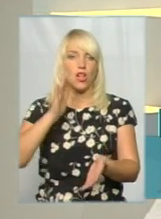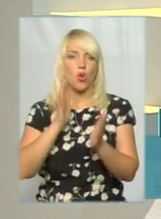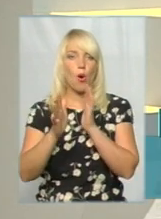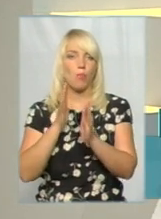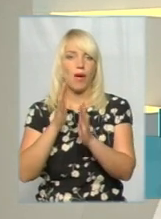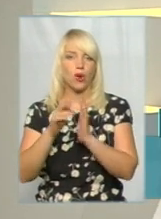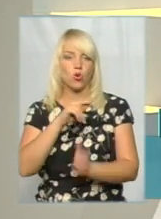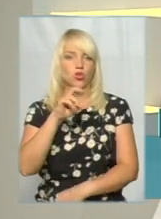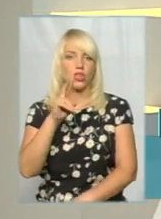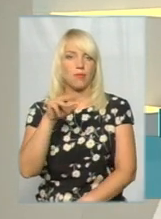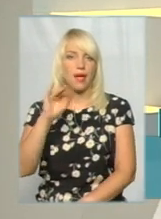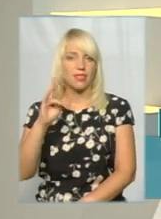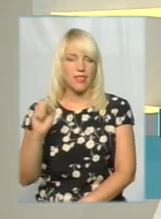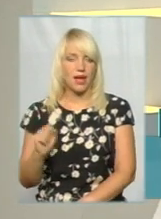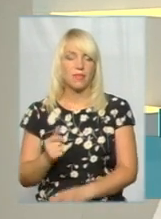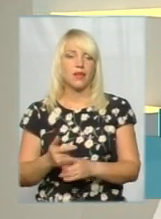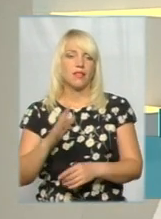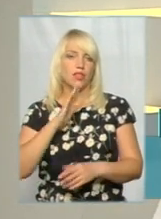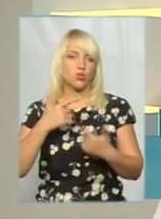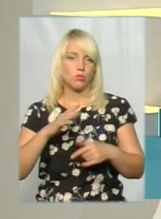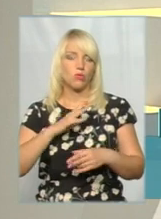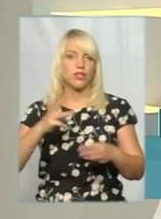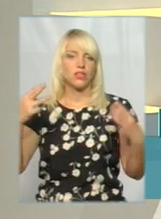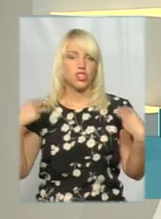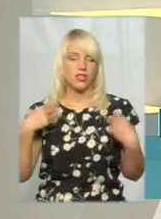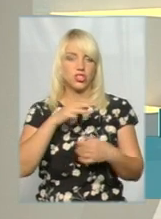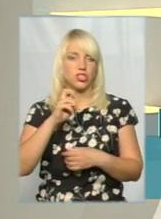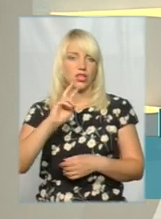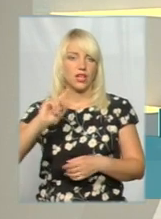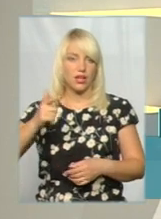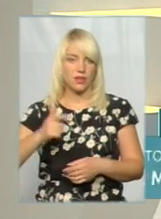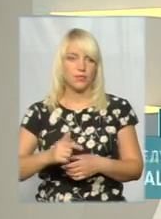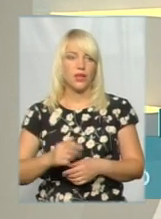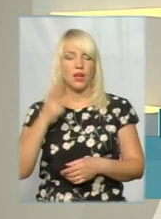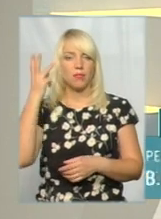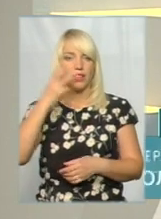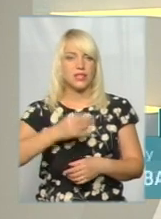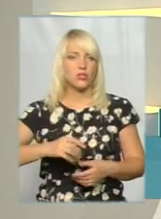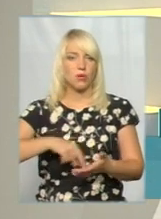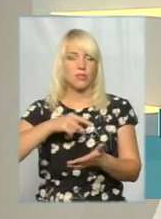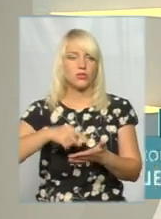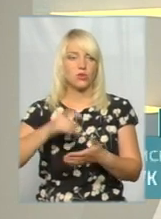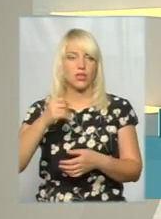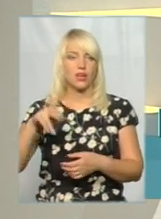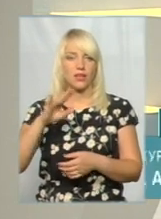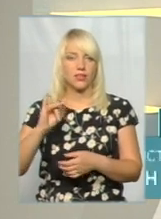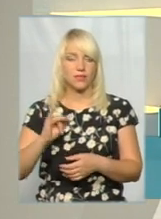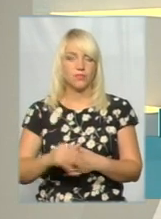Чекмана. Нашим гостем був Василь Новачок, начальник управління житлово-комунального господарства Хмельницької міської ради.